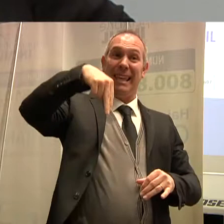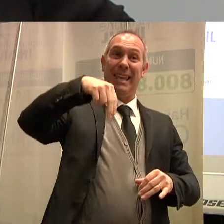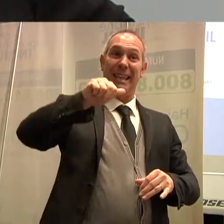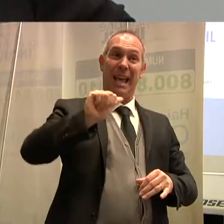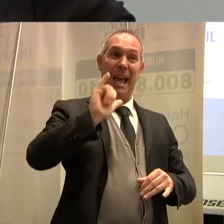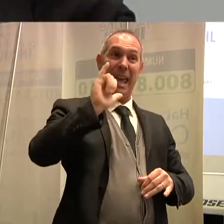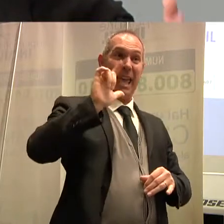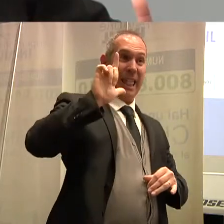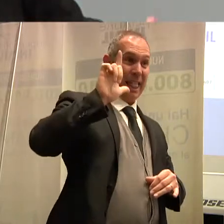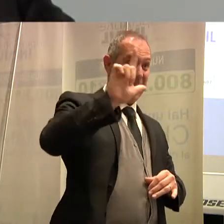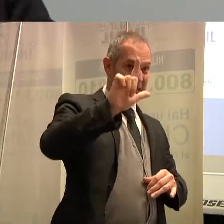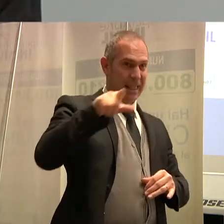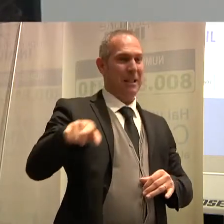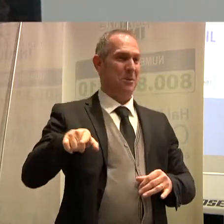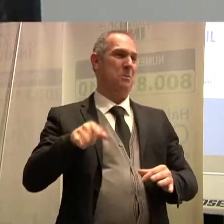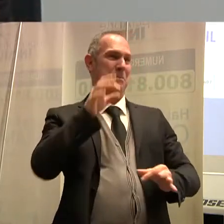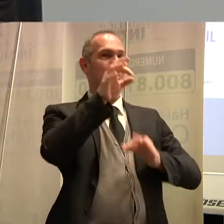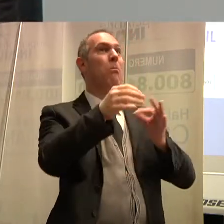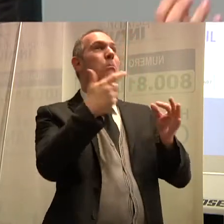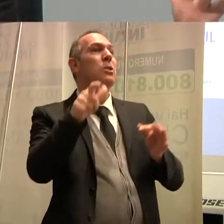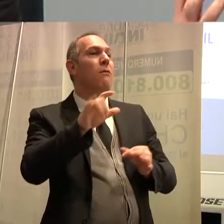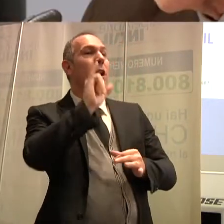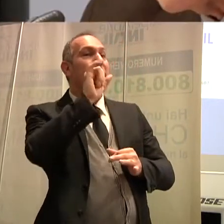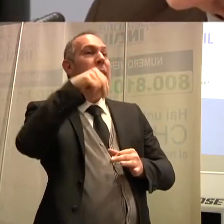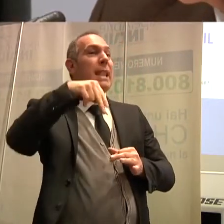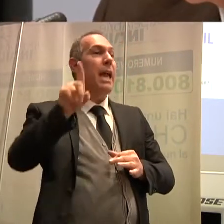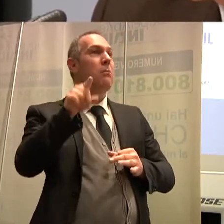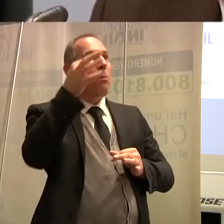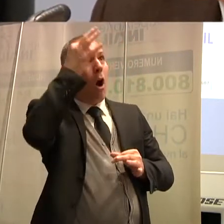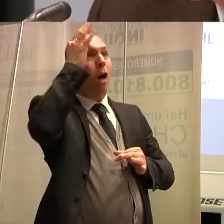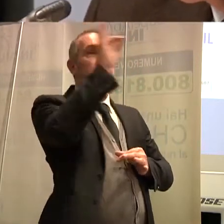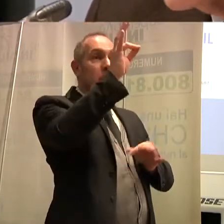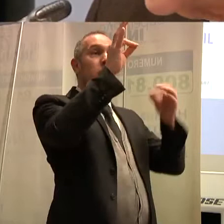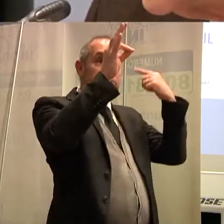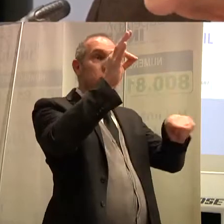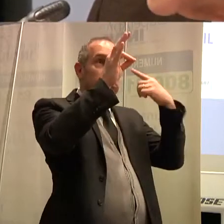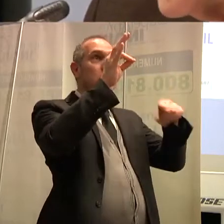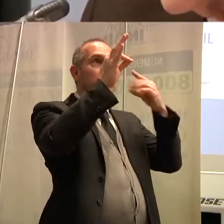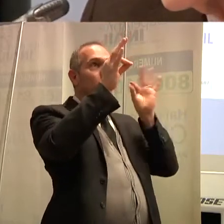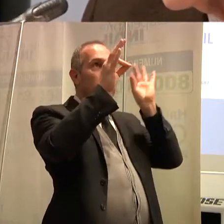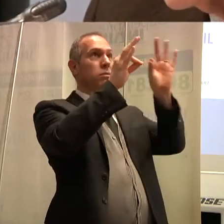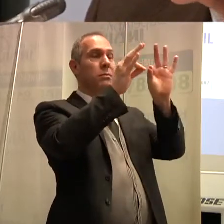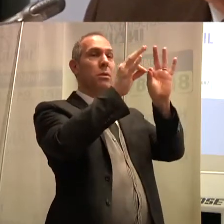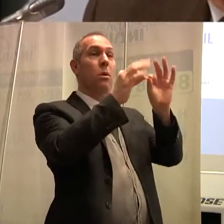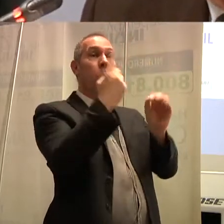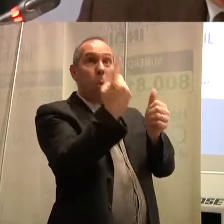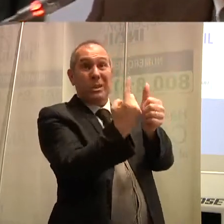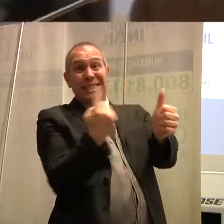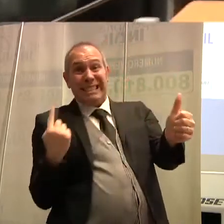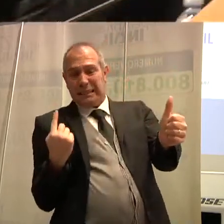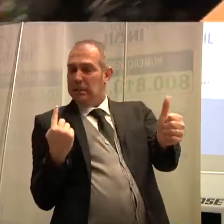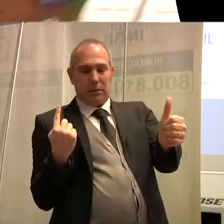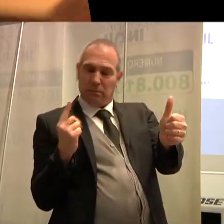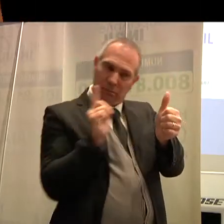sposato come sua mission ancora prima che lo dicesse l'ONU, che nessuno resti indietro. Passo la parola al Presidente dell'INAIL Massimo De Felice.